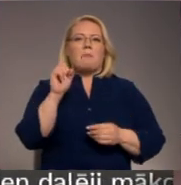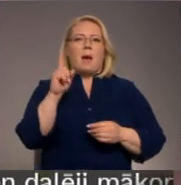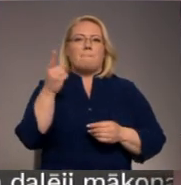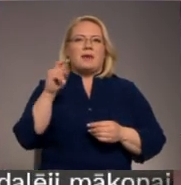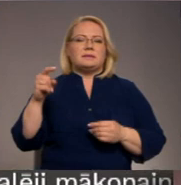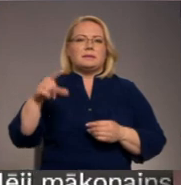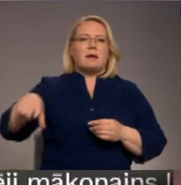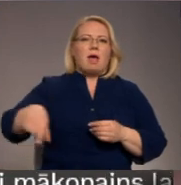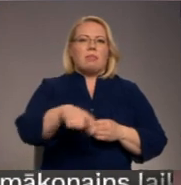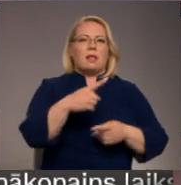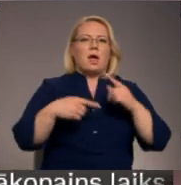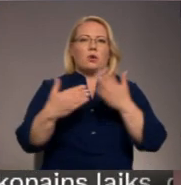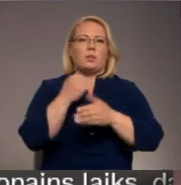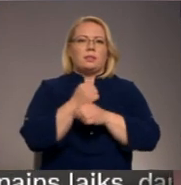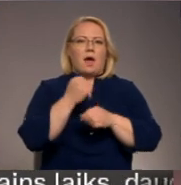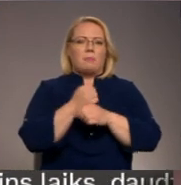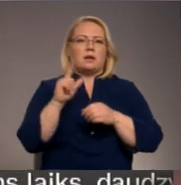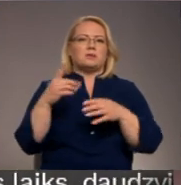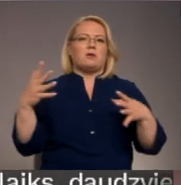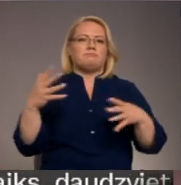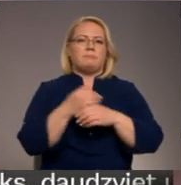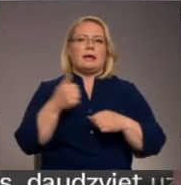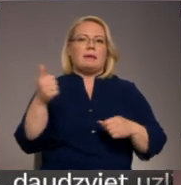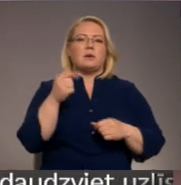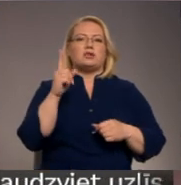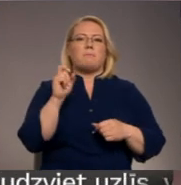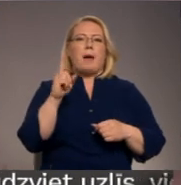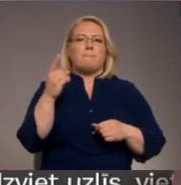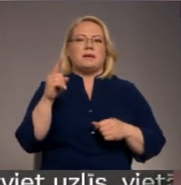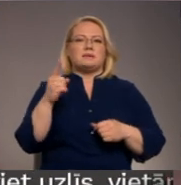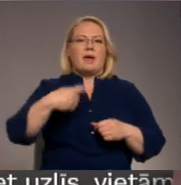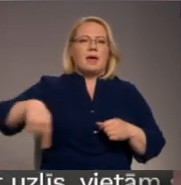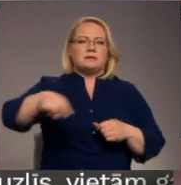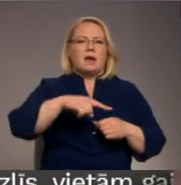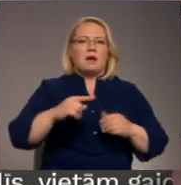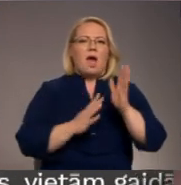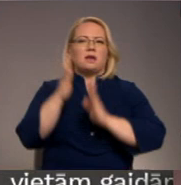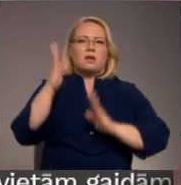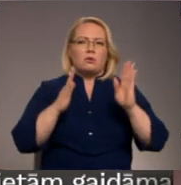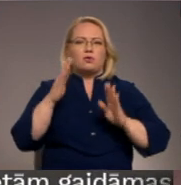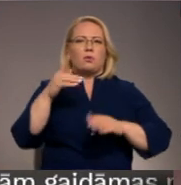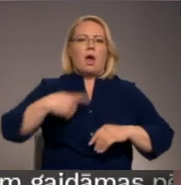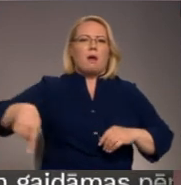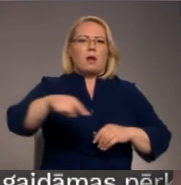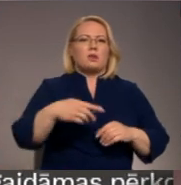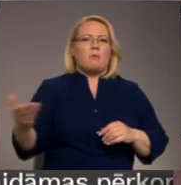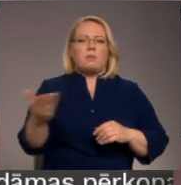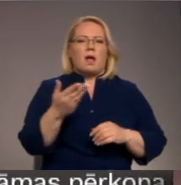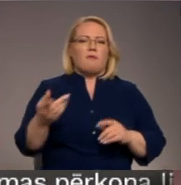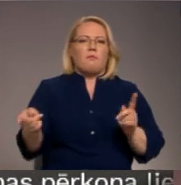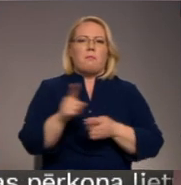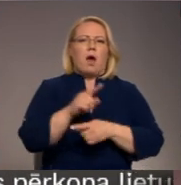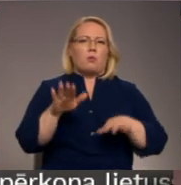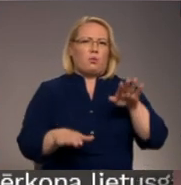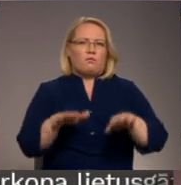atjaunošanas darbi, kas mazinās īpaši aizsargājumā papas ezara aizaukšanu un apkārtējo pļauju pārpurošanos. Un šis ir viens